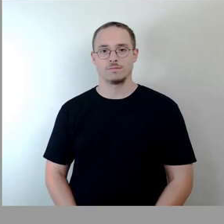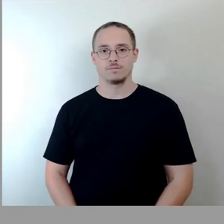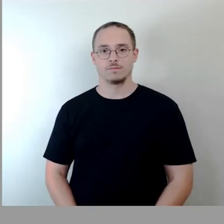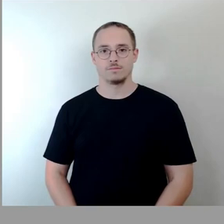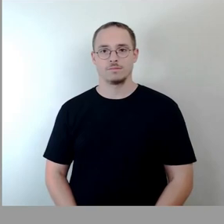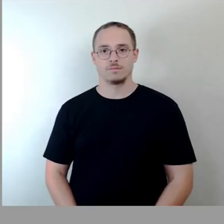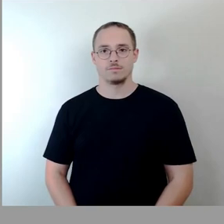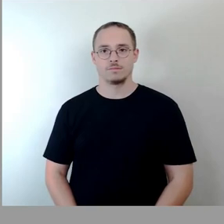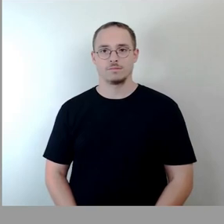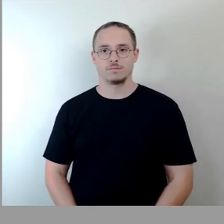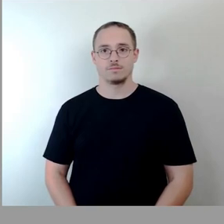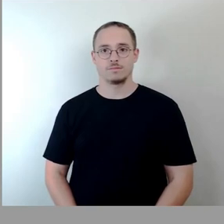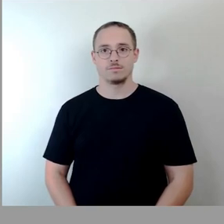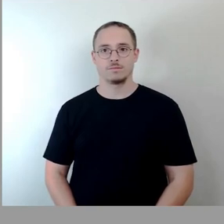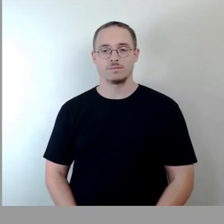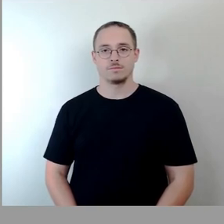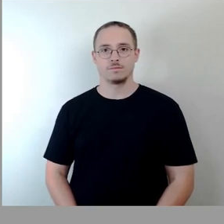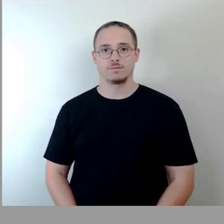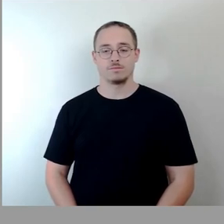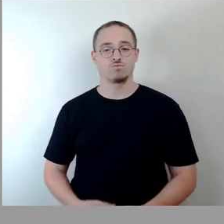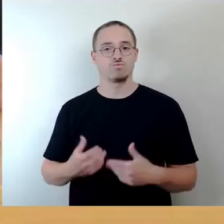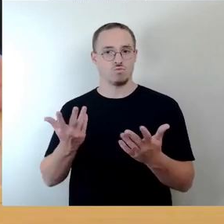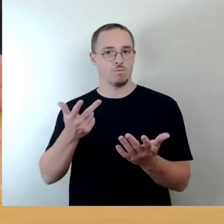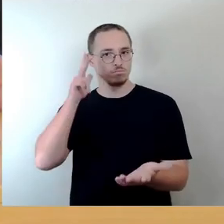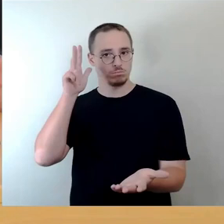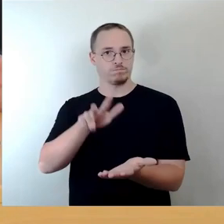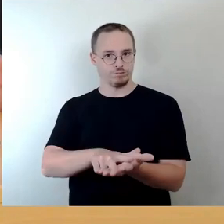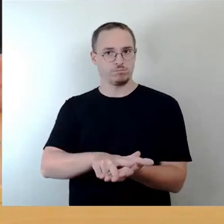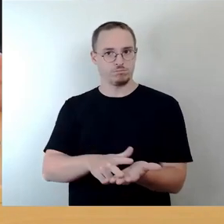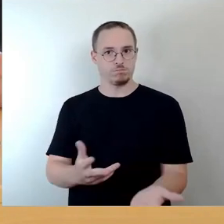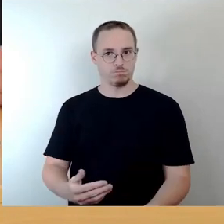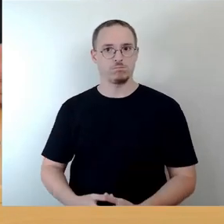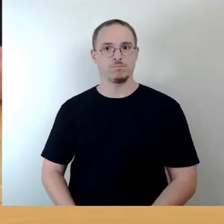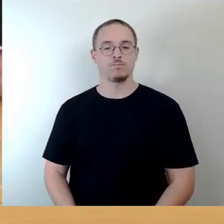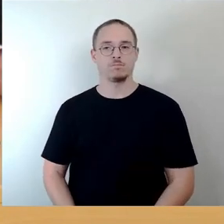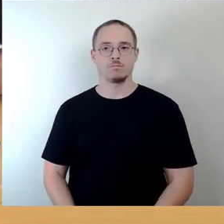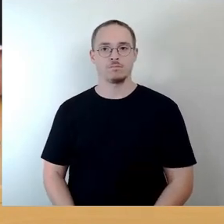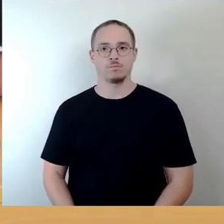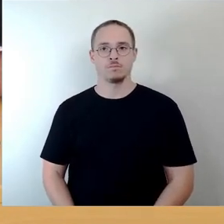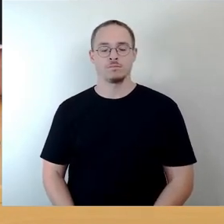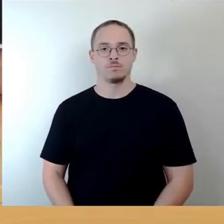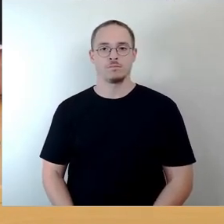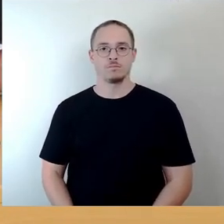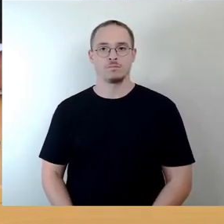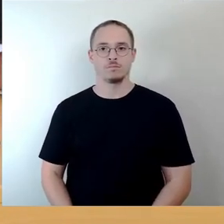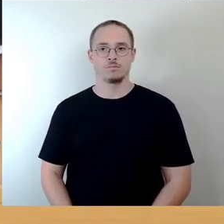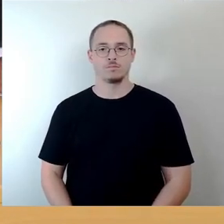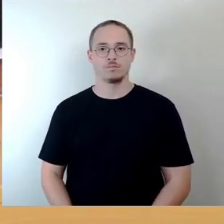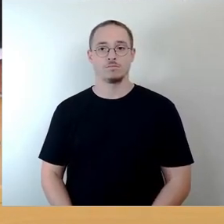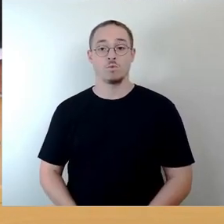Das wäre so bestätigt. Und ich stelle zum gleichen Antrag